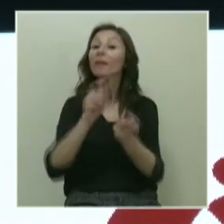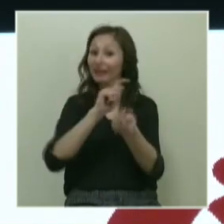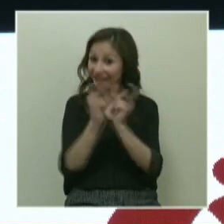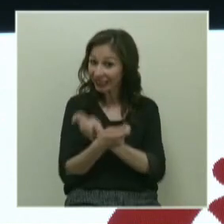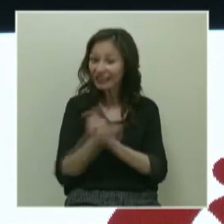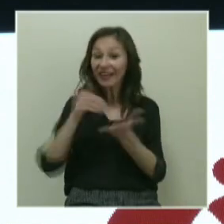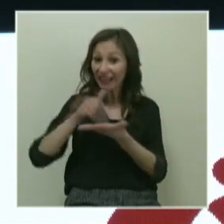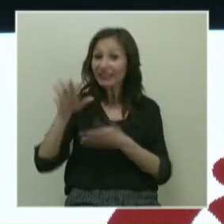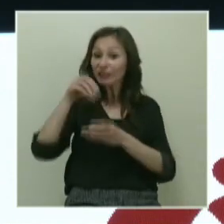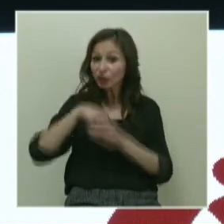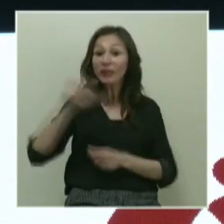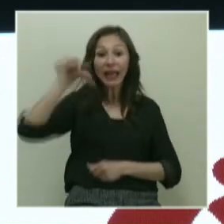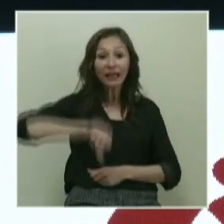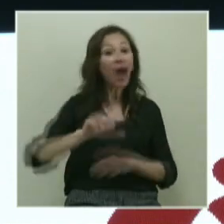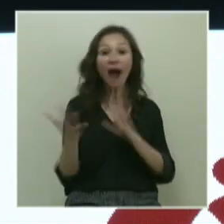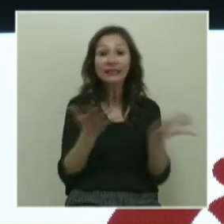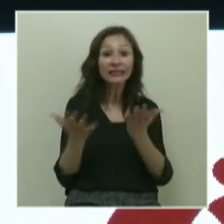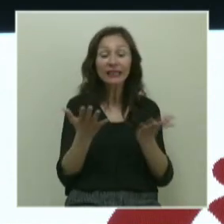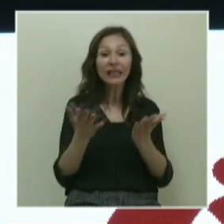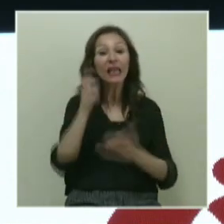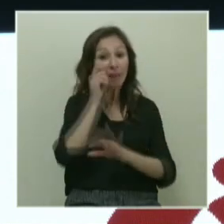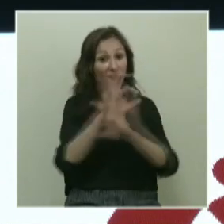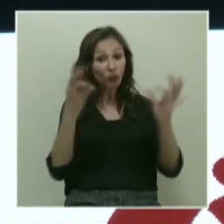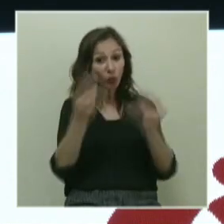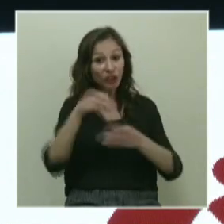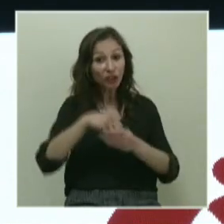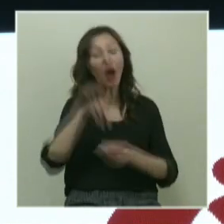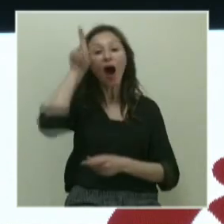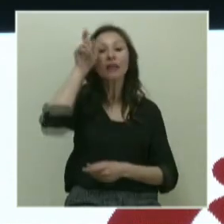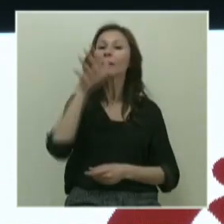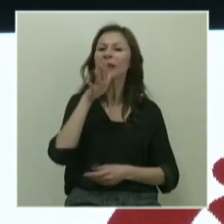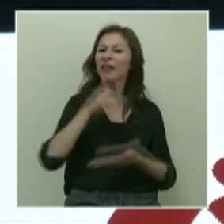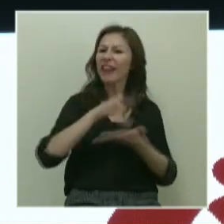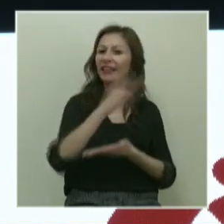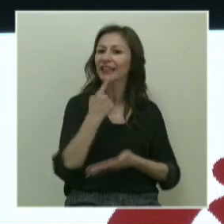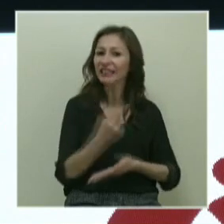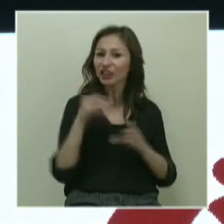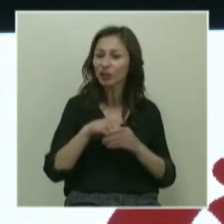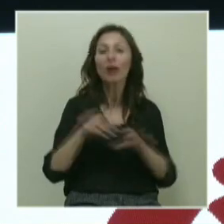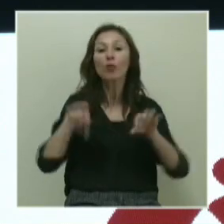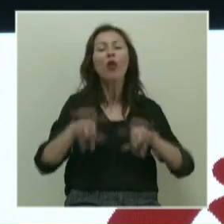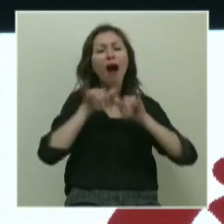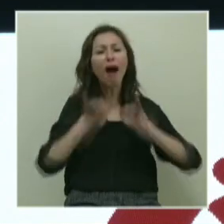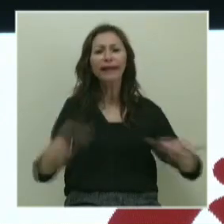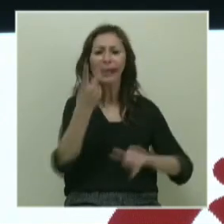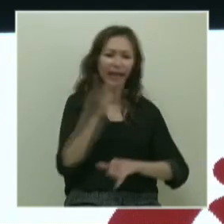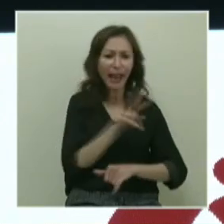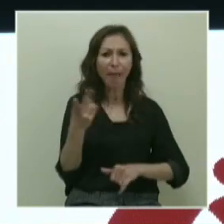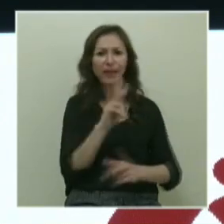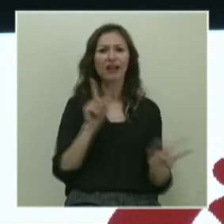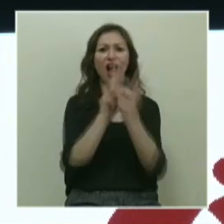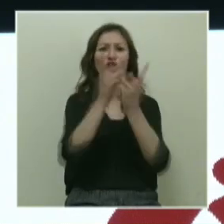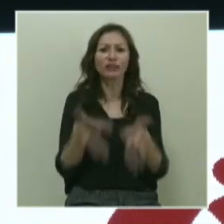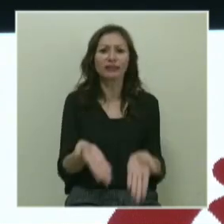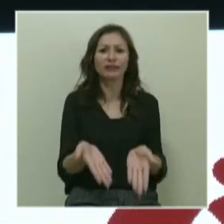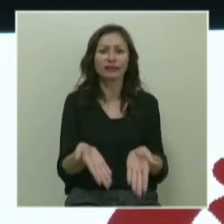reddettiği için mi yenildi? Hangisi? İmansız olduğu için mi? Aklı ve bilimi reddettiği için mi? Bugün aynı ikilemle karşı karşıyasınız.